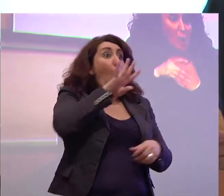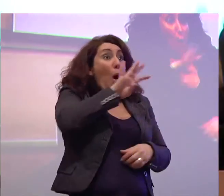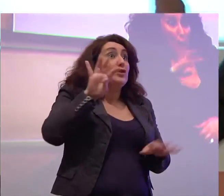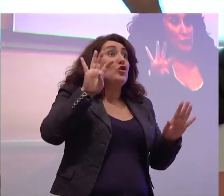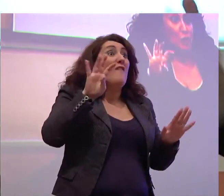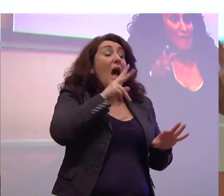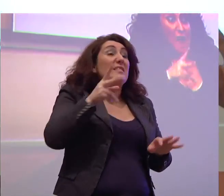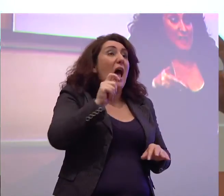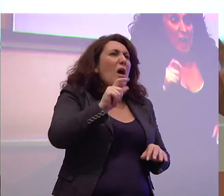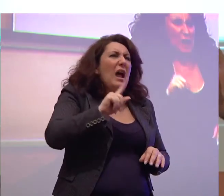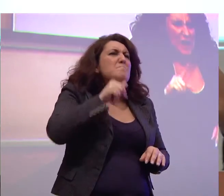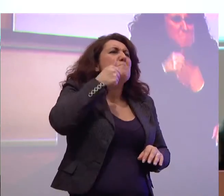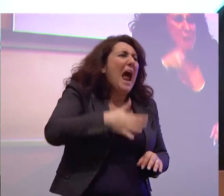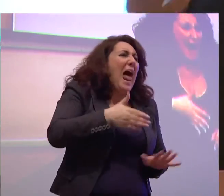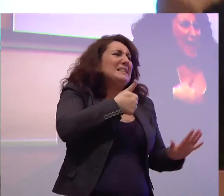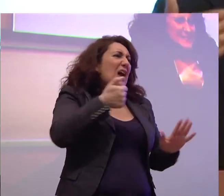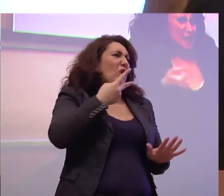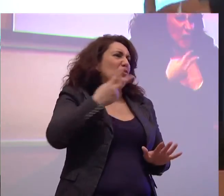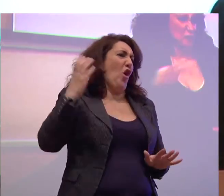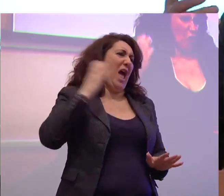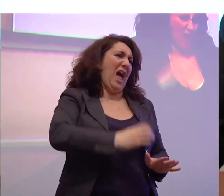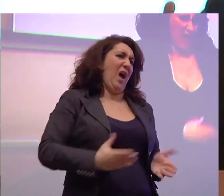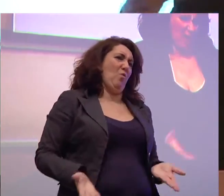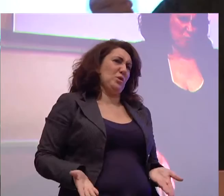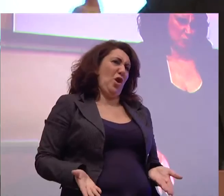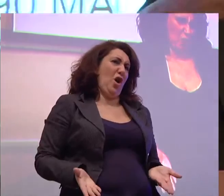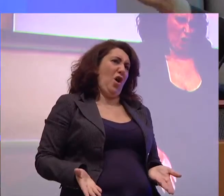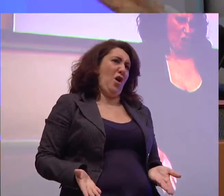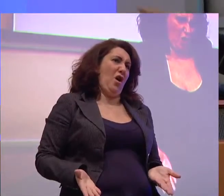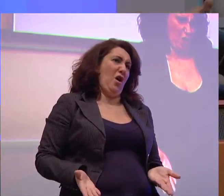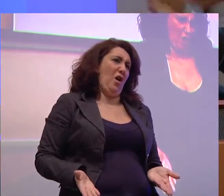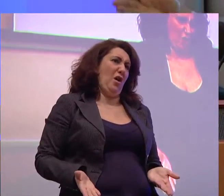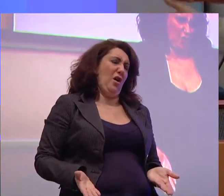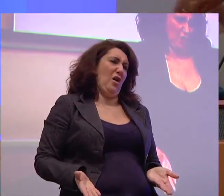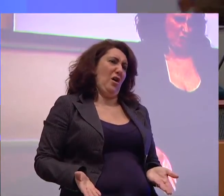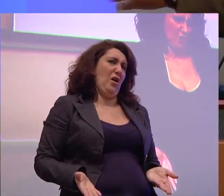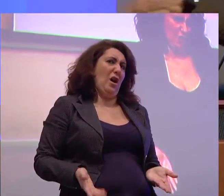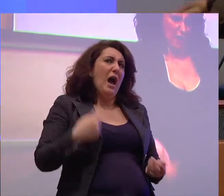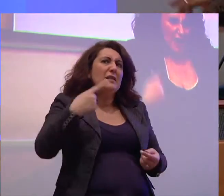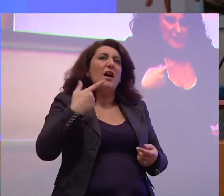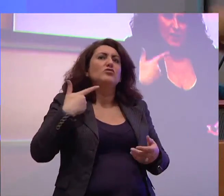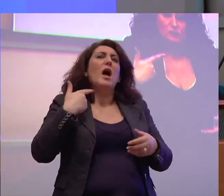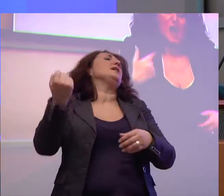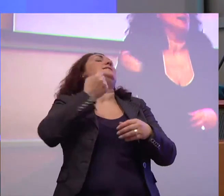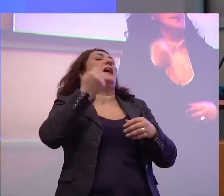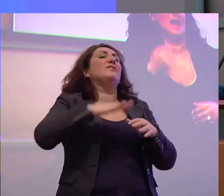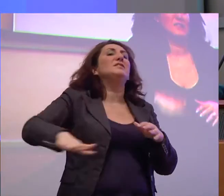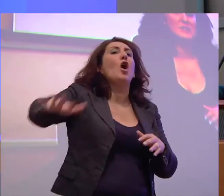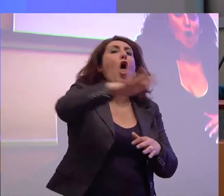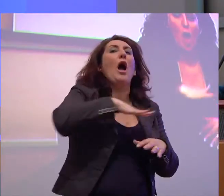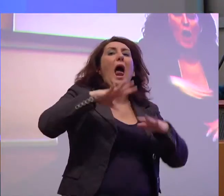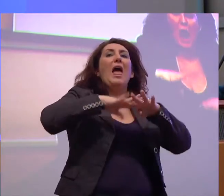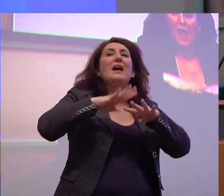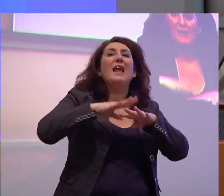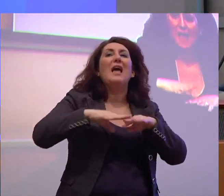euro ne prende 1600 e si paga diciamo naturalmente nella rete dei servizi locali garantiti dai